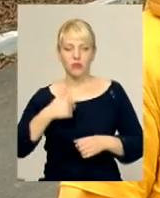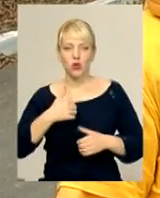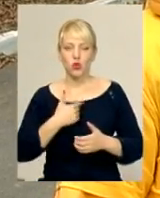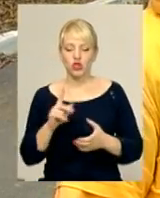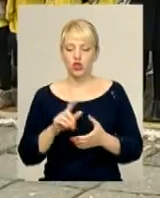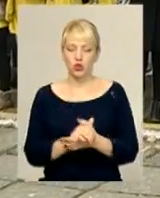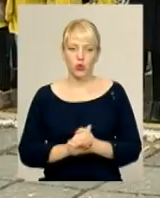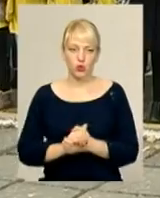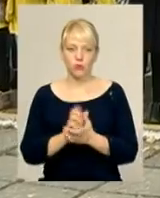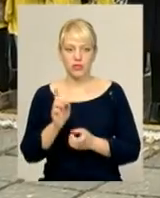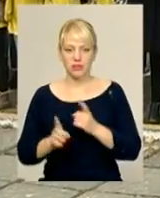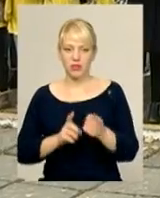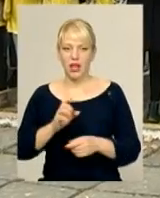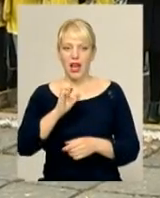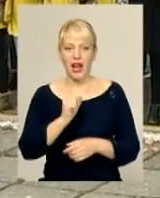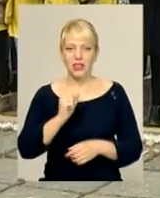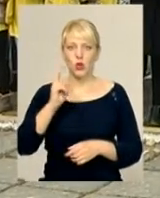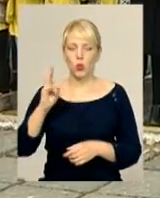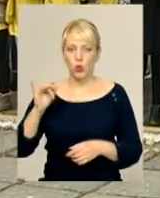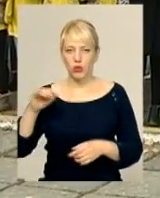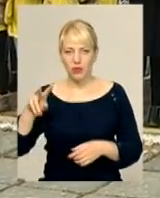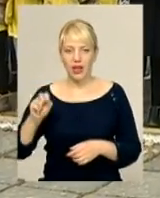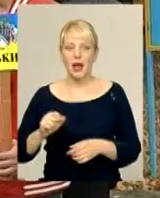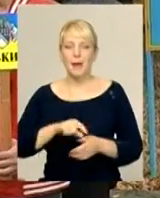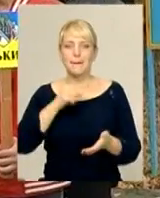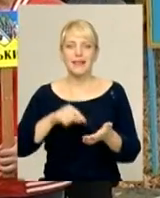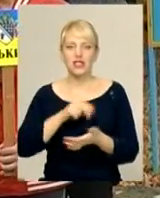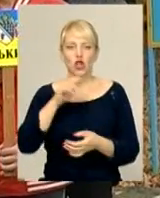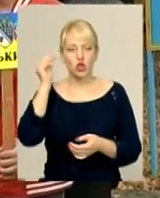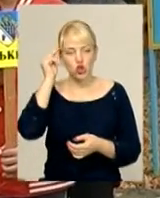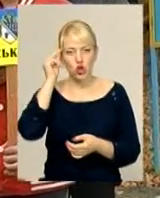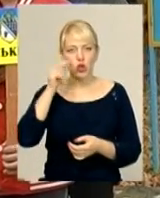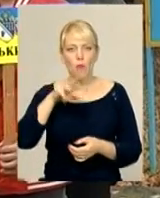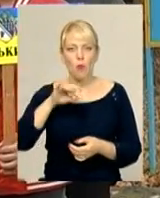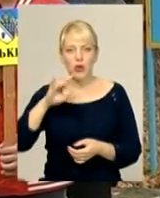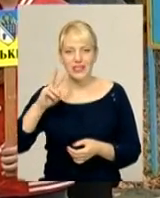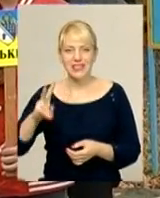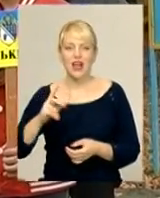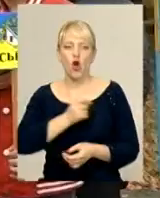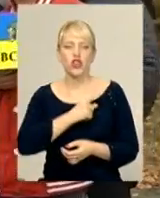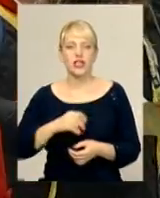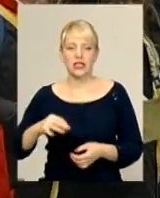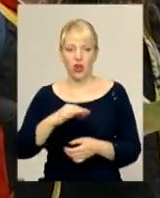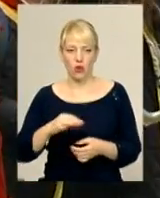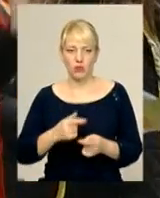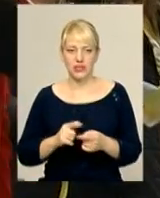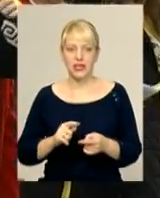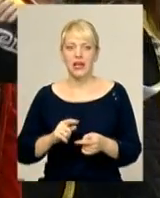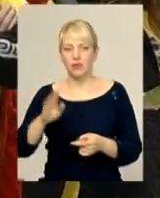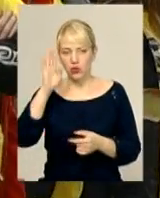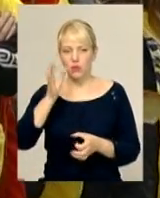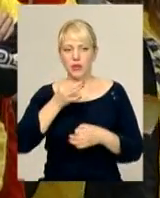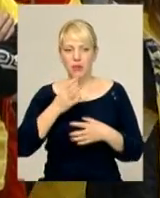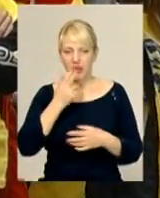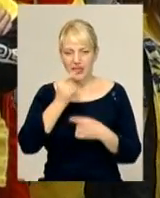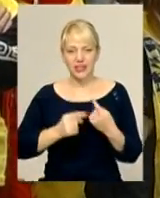змінювати. Андрій Курібка із міста Чорноморськ Одеської області до «Соколу» долучився ще пізніше, лише у червні. Хлопця приваблюють